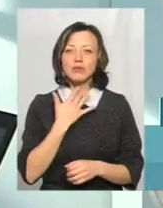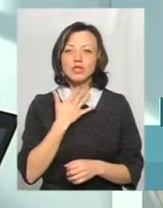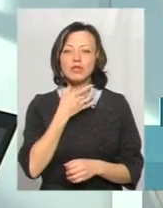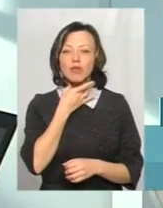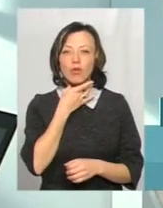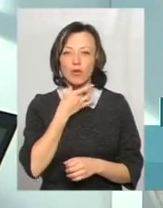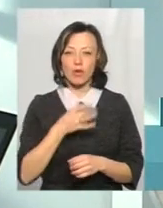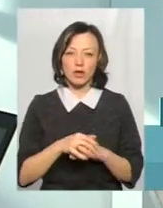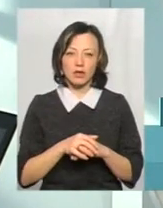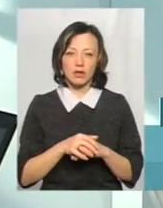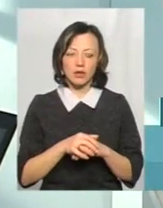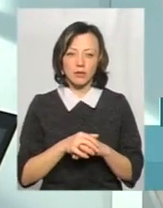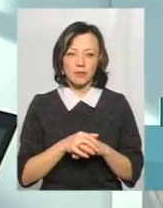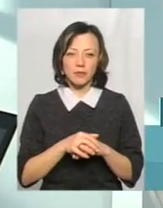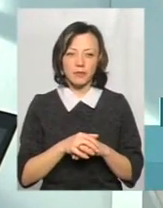горлі.